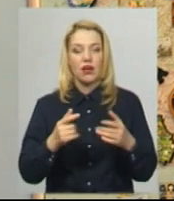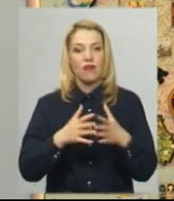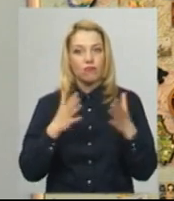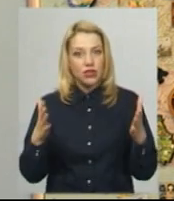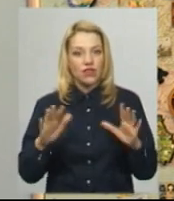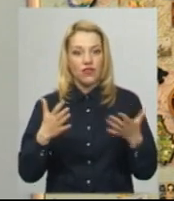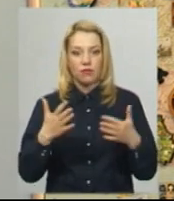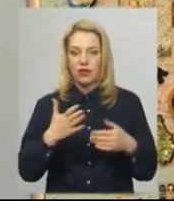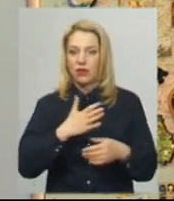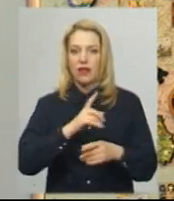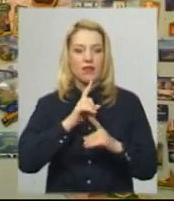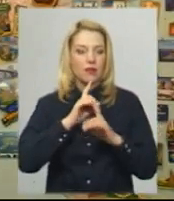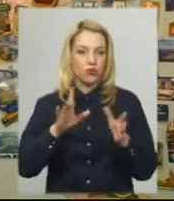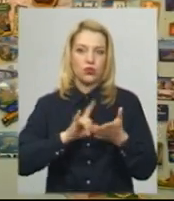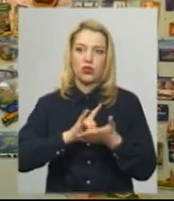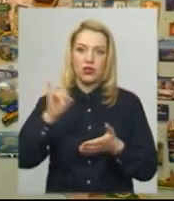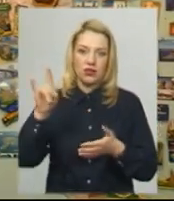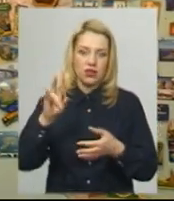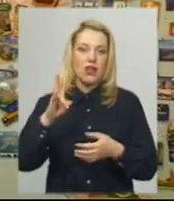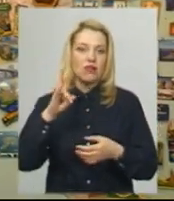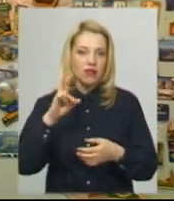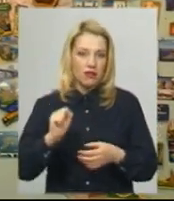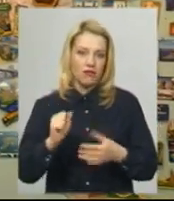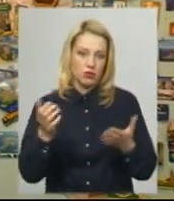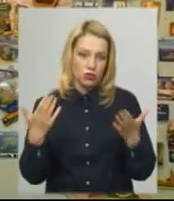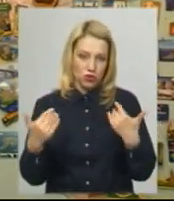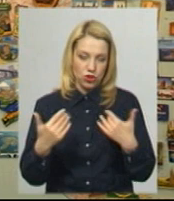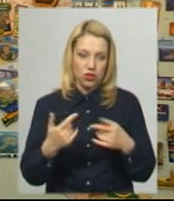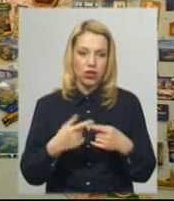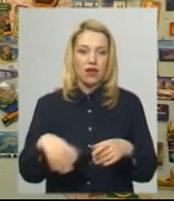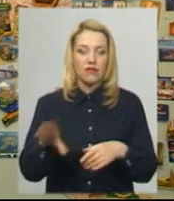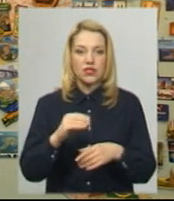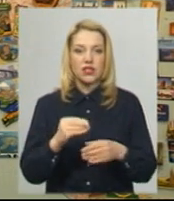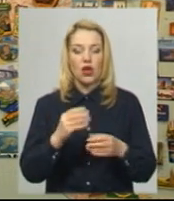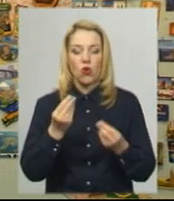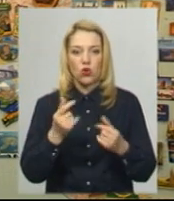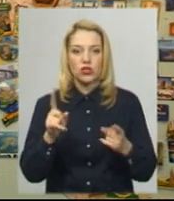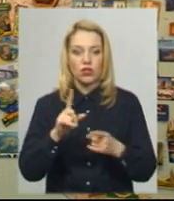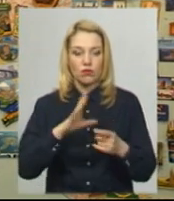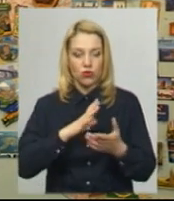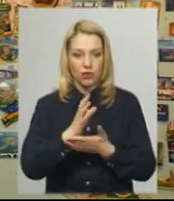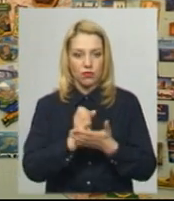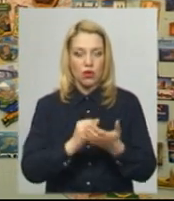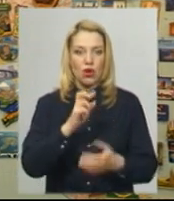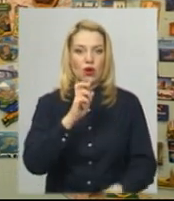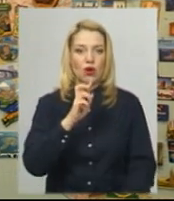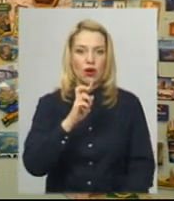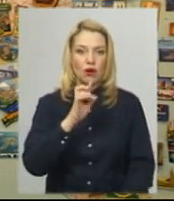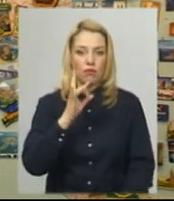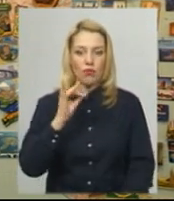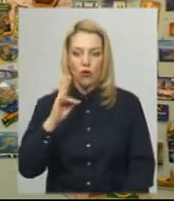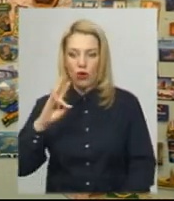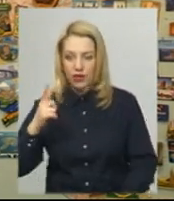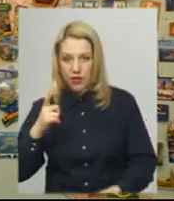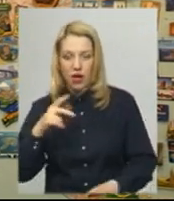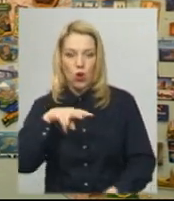не полетять відпочивати. Всі кошти, які у нас були забронювані туристи в лютому, ми всі передали туроператору. Відповідно, ми, можна сказати,